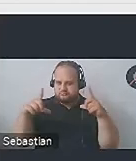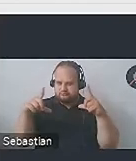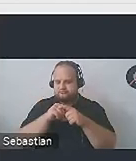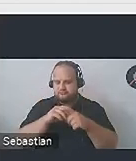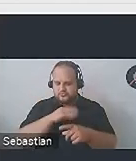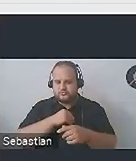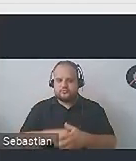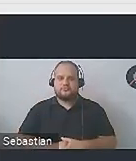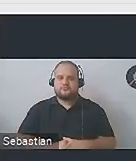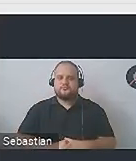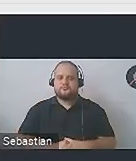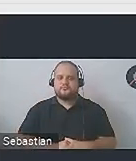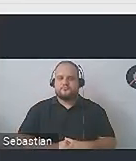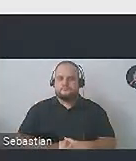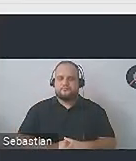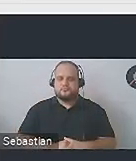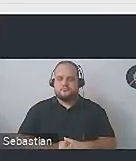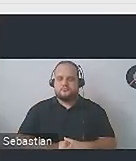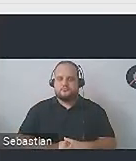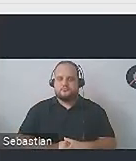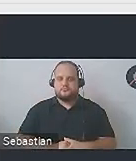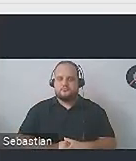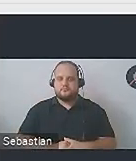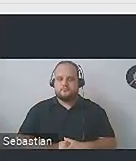właśnie lupa na telefonie.